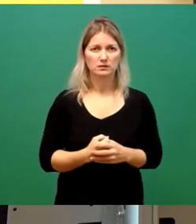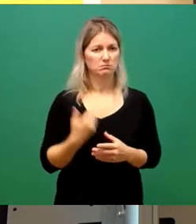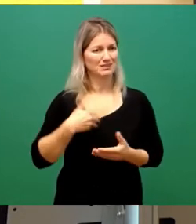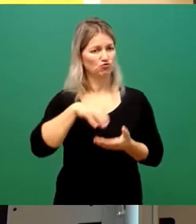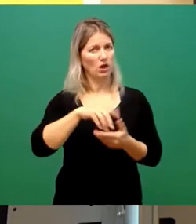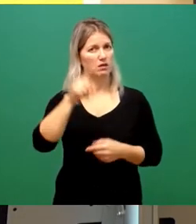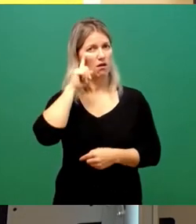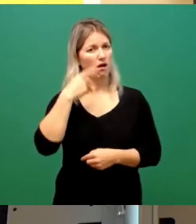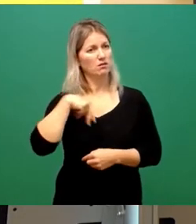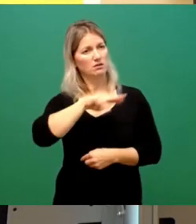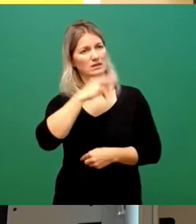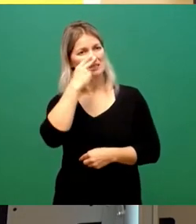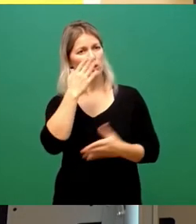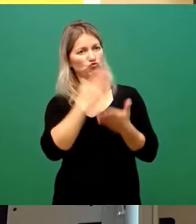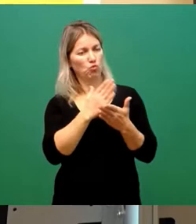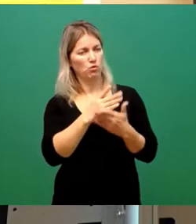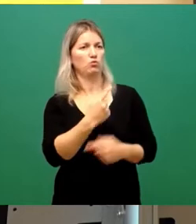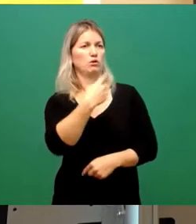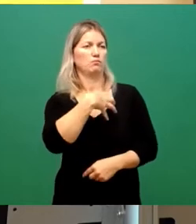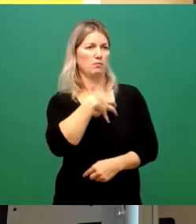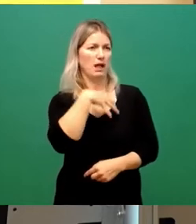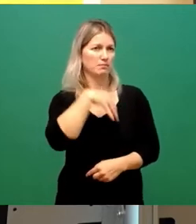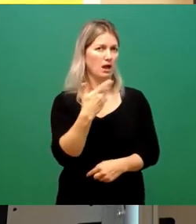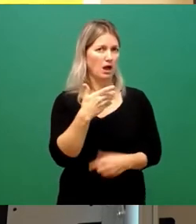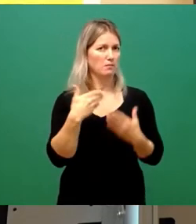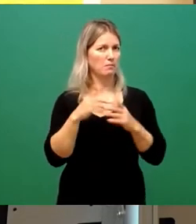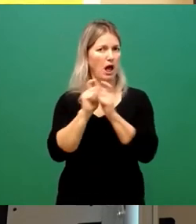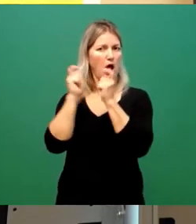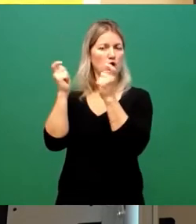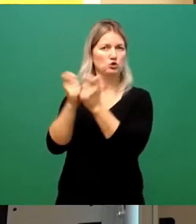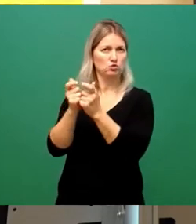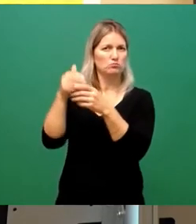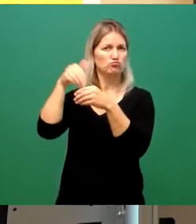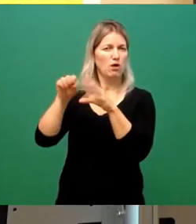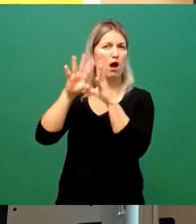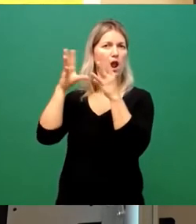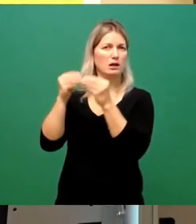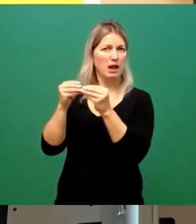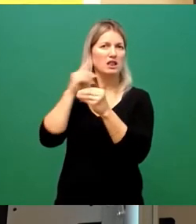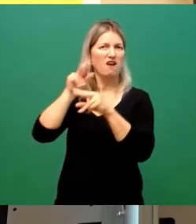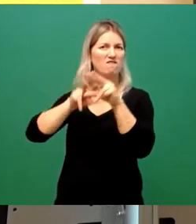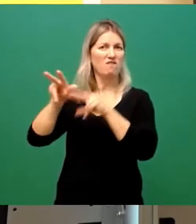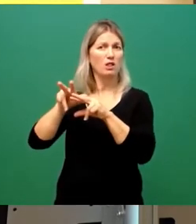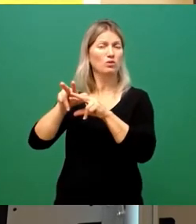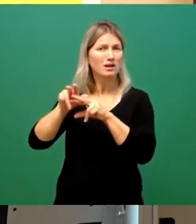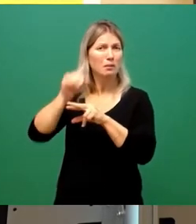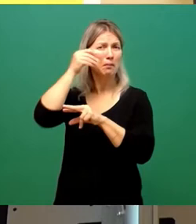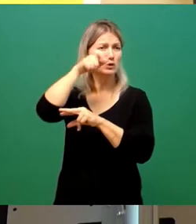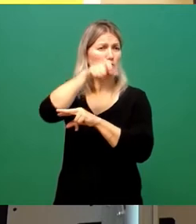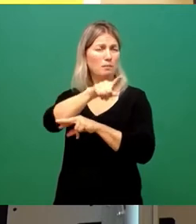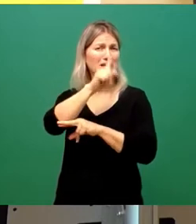wo wir im Ausschuss für allgemeine Verwaltung mit dem Bildungsbürgermeister dasitzen, der bemüht ist, aber natürlich